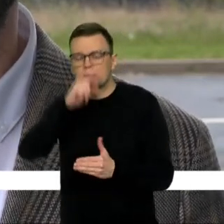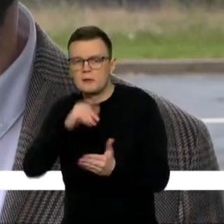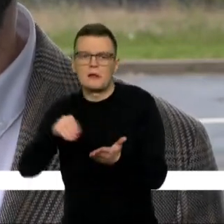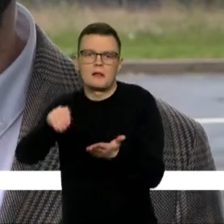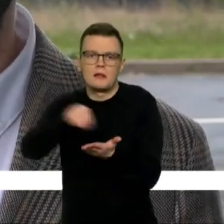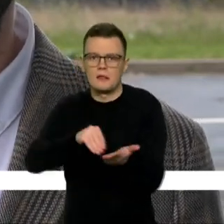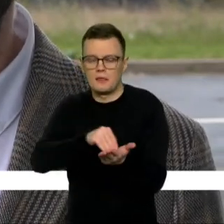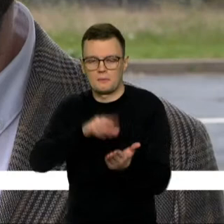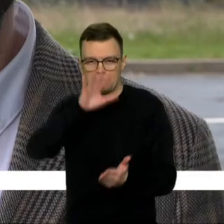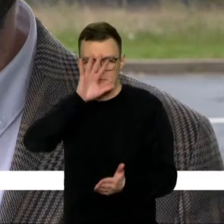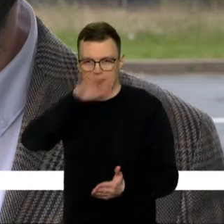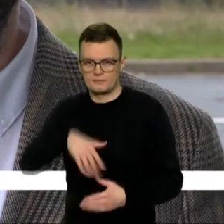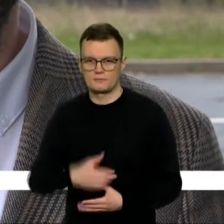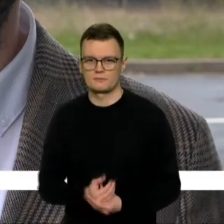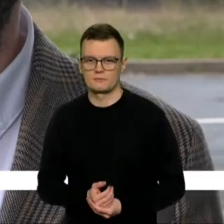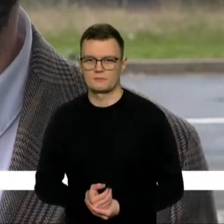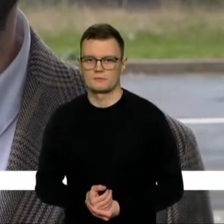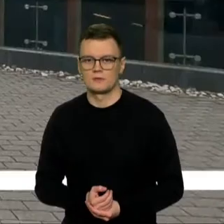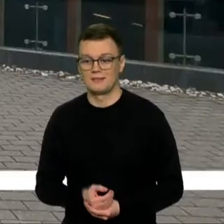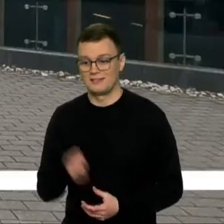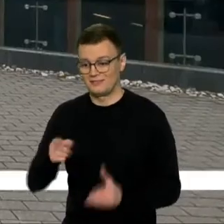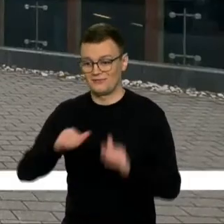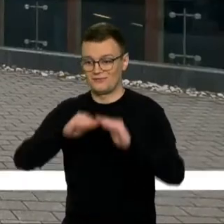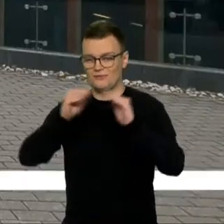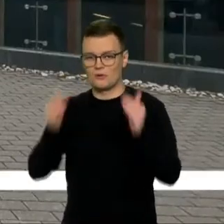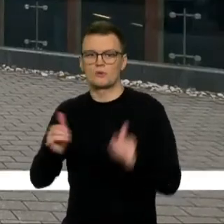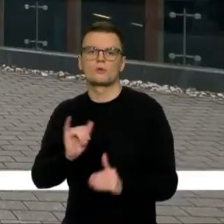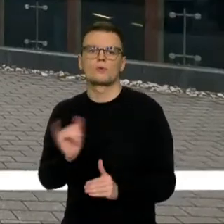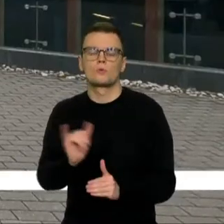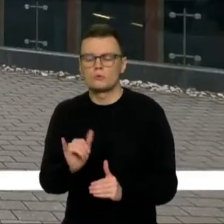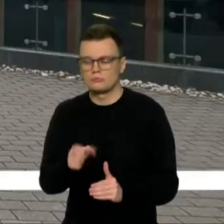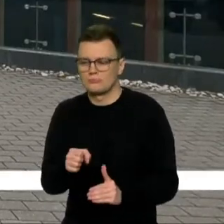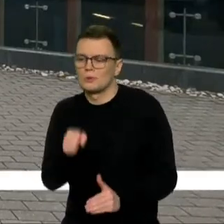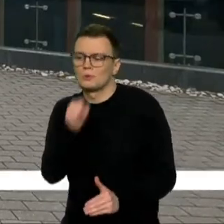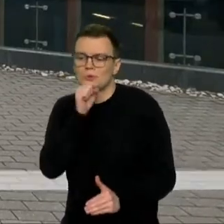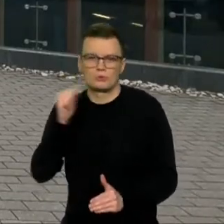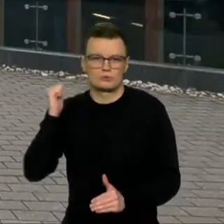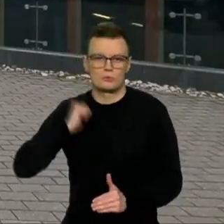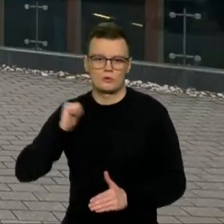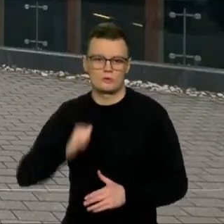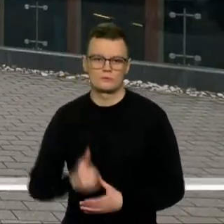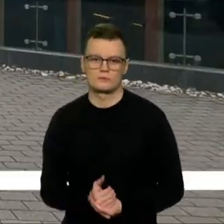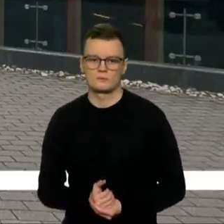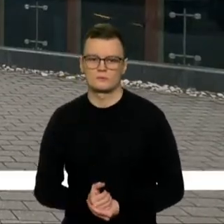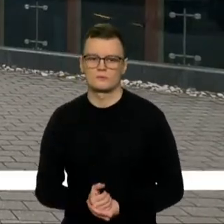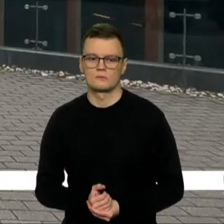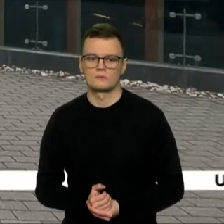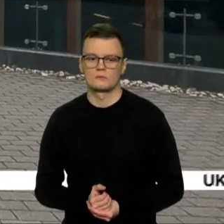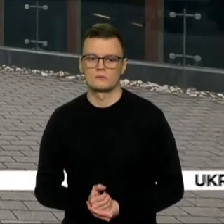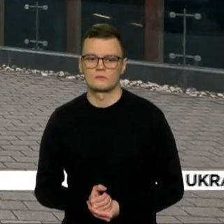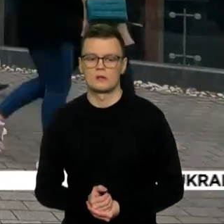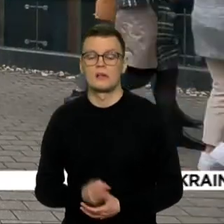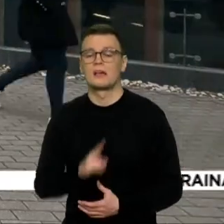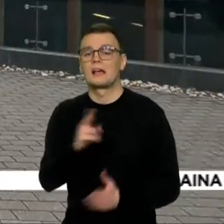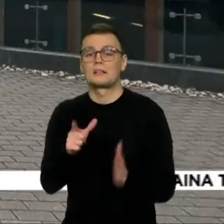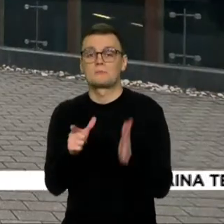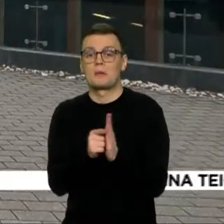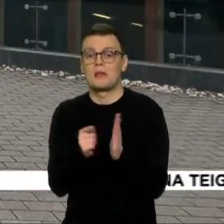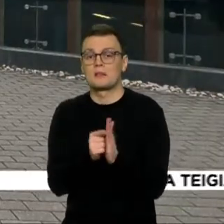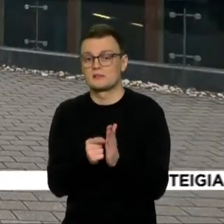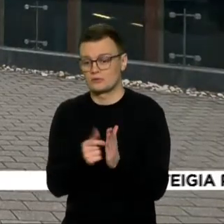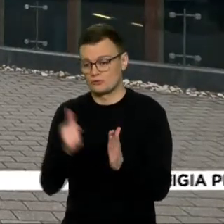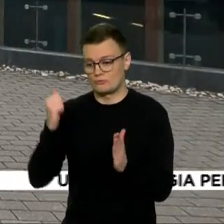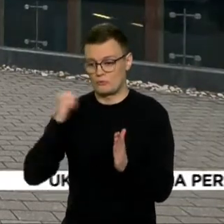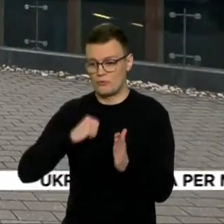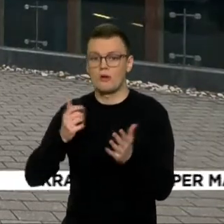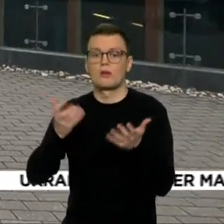kritimų. Ypač šitose fonduose, kurie yra skirti vyresnio amžiaus asmenimu. Tiems, pensijinis amžius jau arba sparčiai